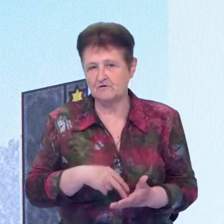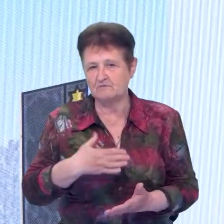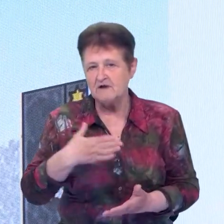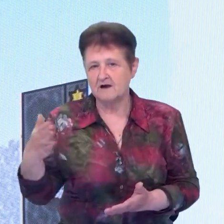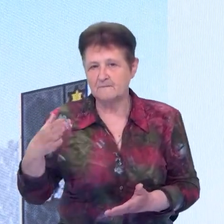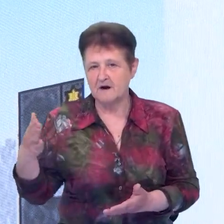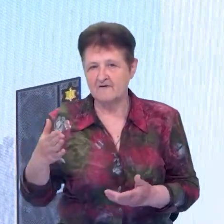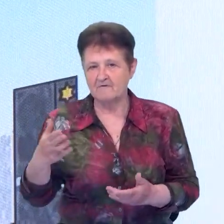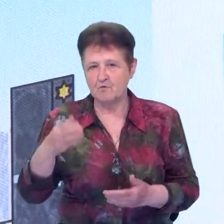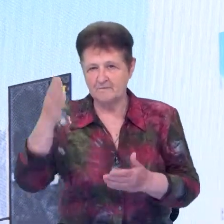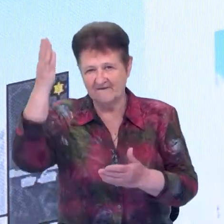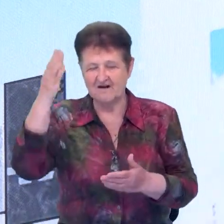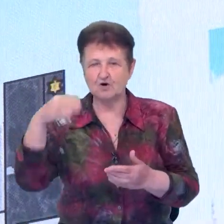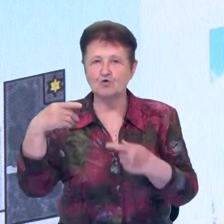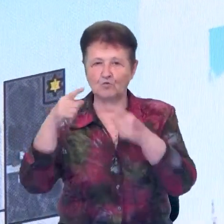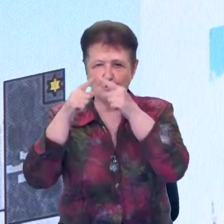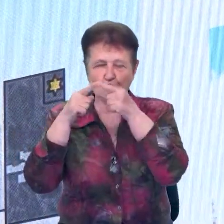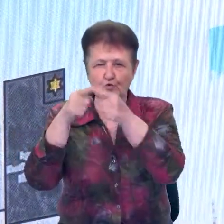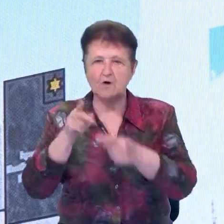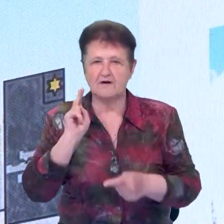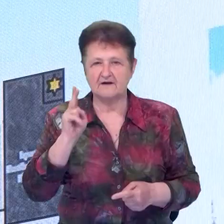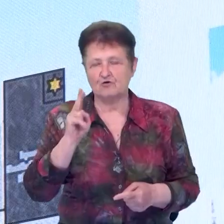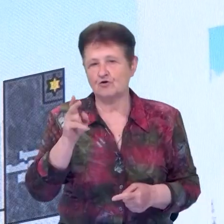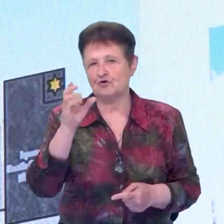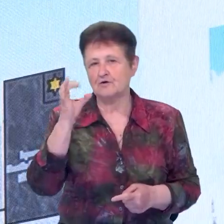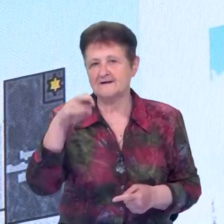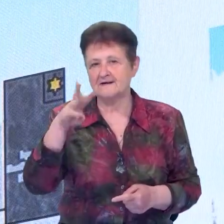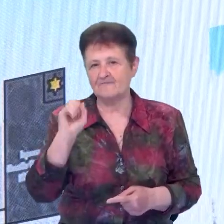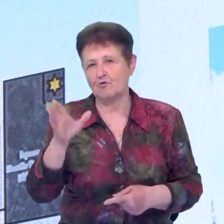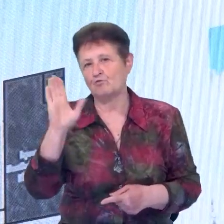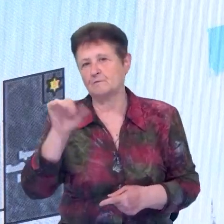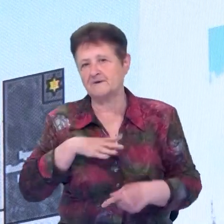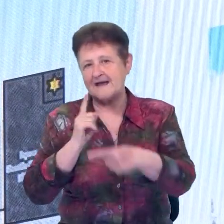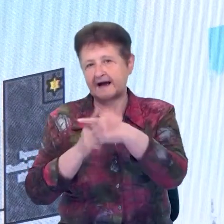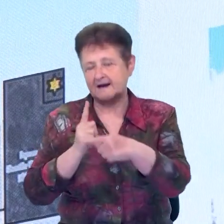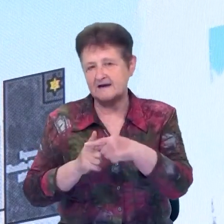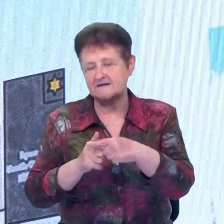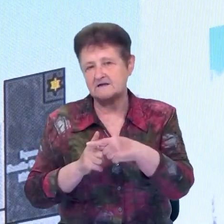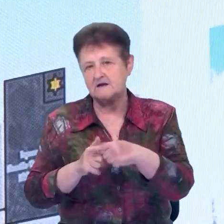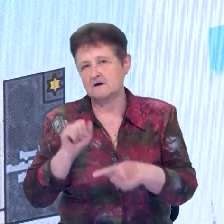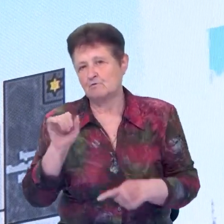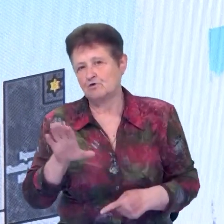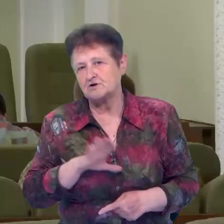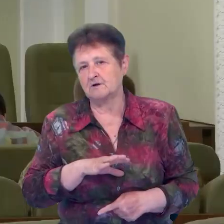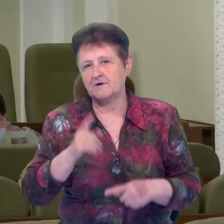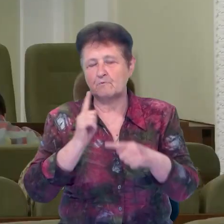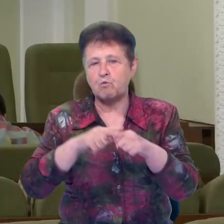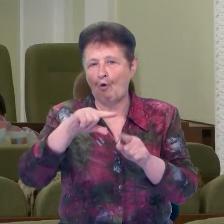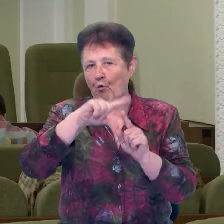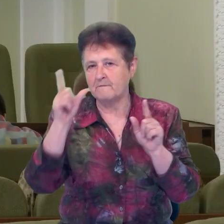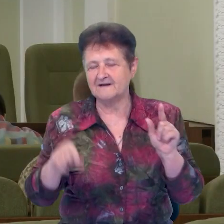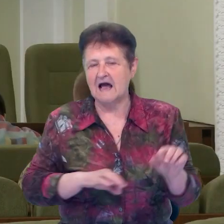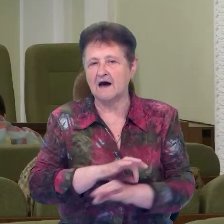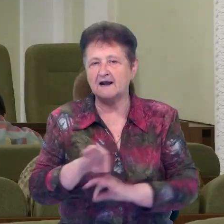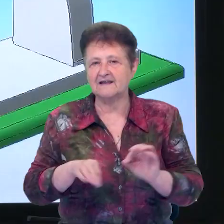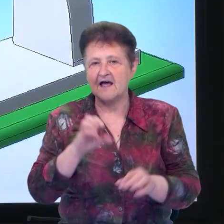подати якийсь символ віри. Або це буде хрест, або це буде магіндевіт, або це буде полумісяць. Архітектор